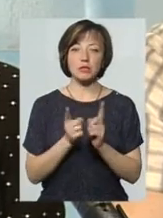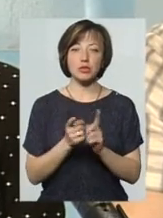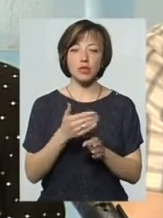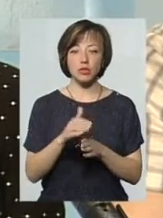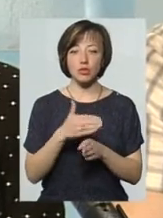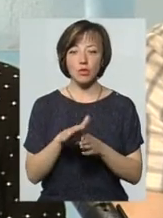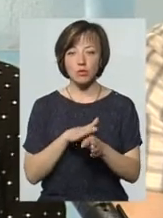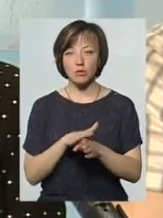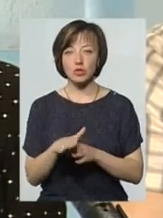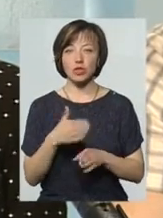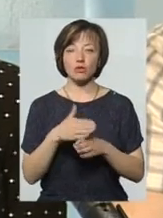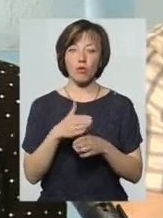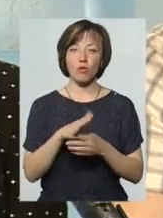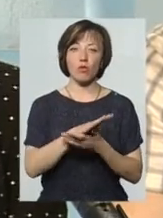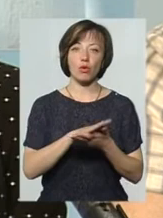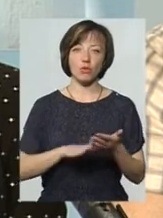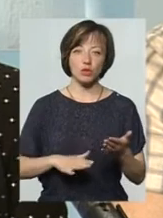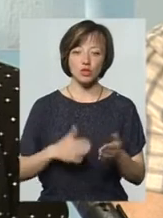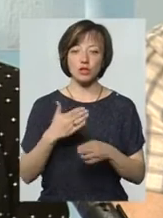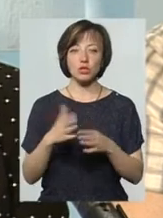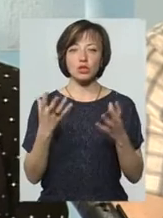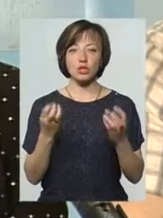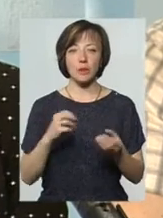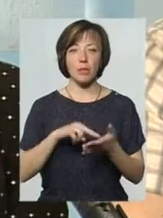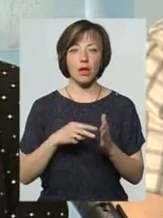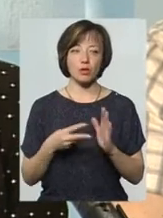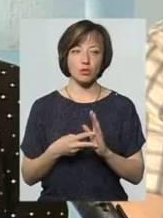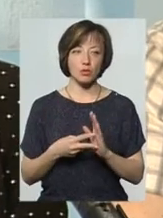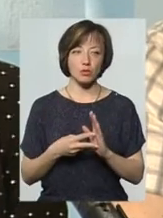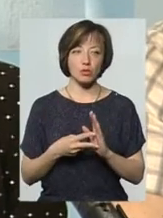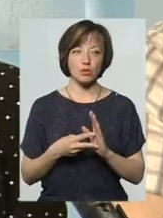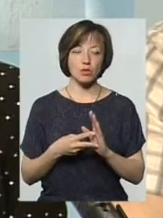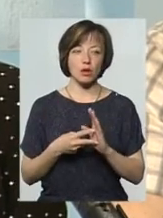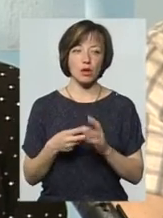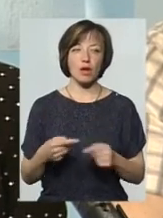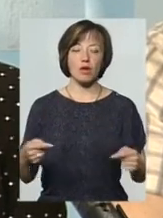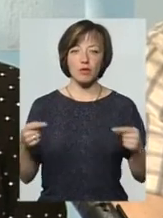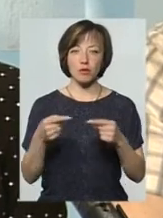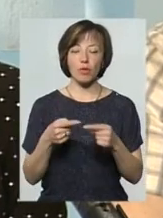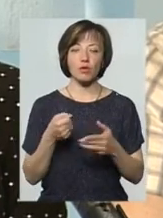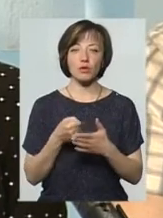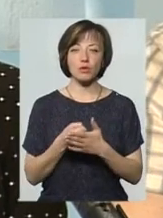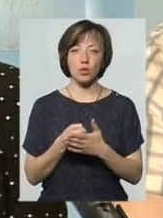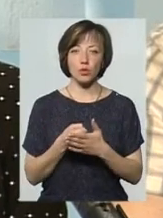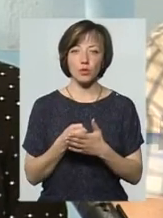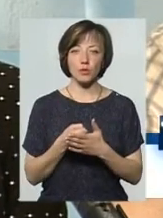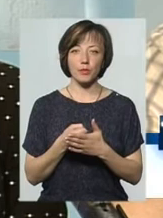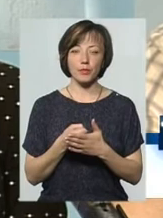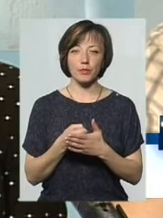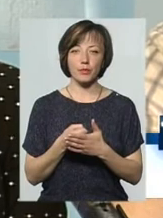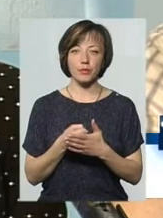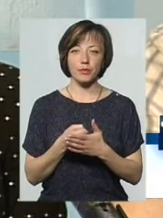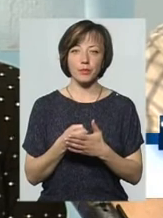частково ще продовжуються, частково ще плануються. Відповідно до заявлених,